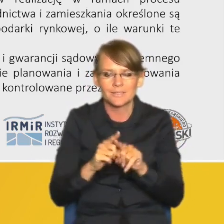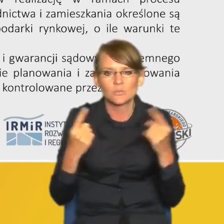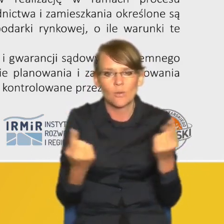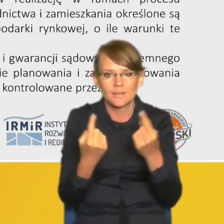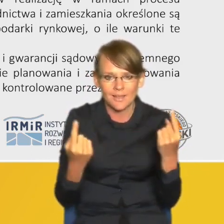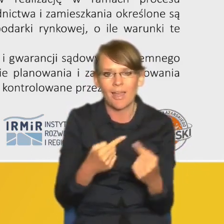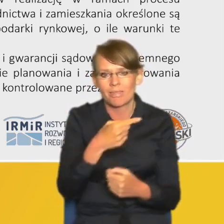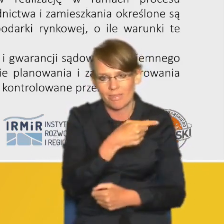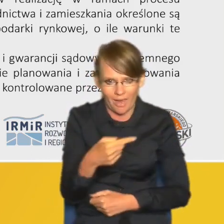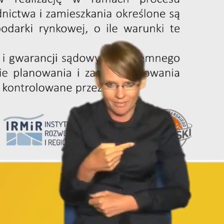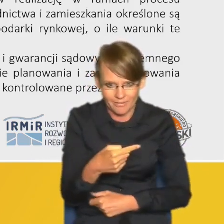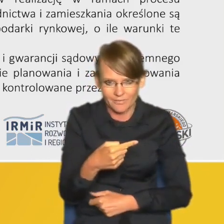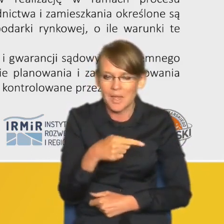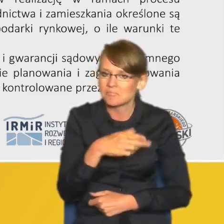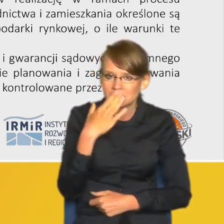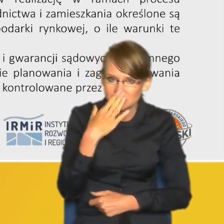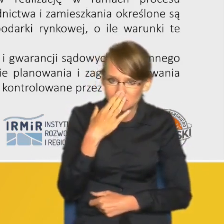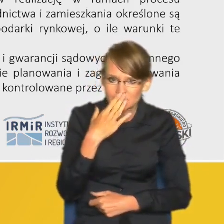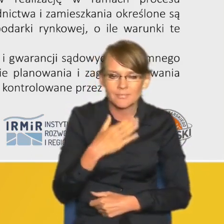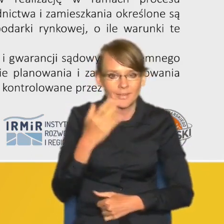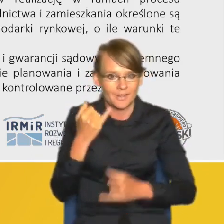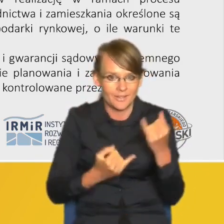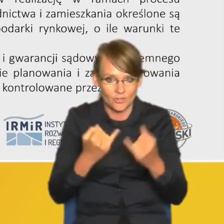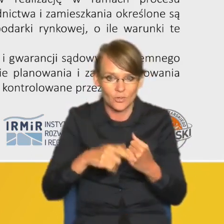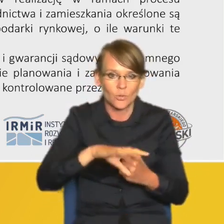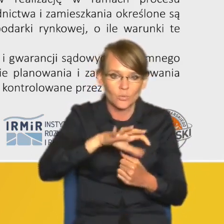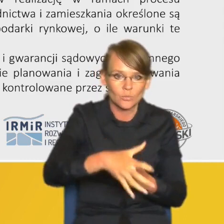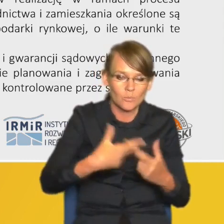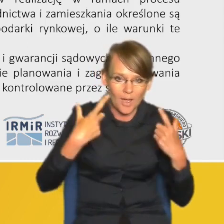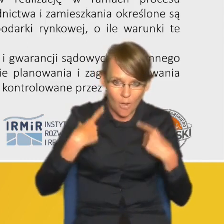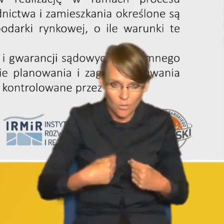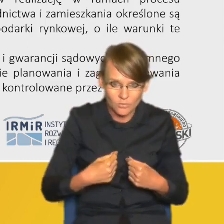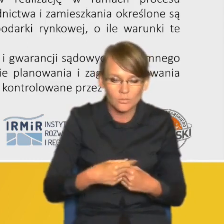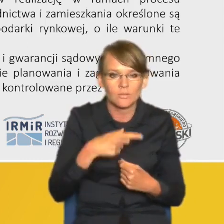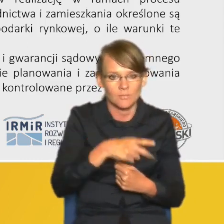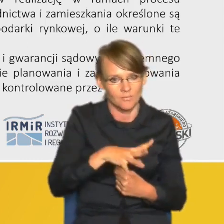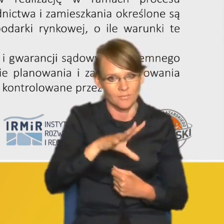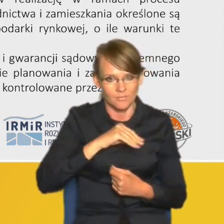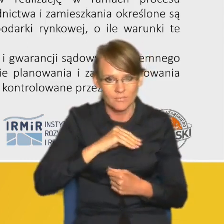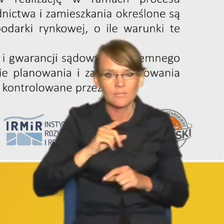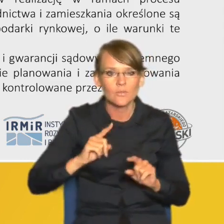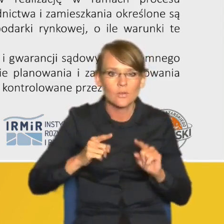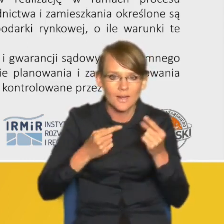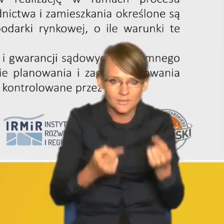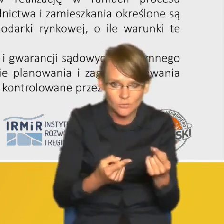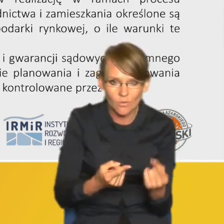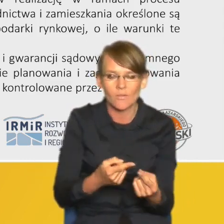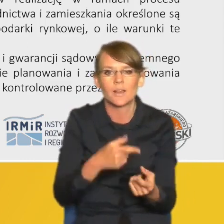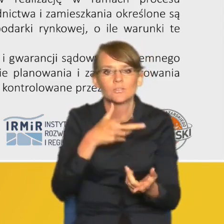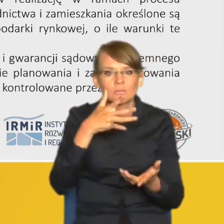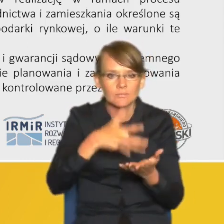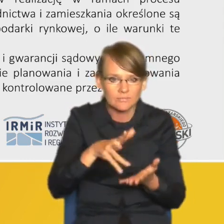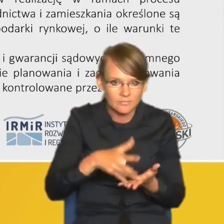powinien polegać na tym że jeżeli pewna grupa osób jest w stanie zorganizować i ponieść wydatki